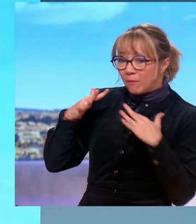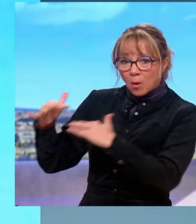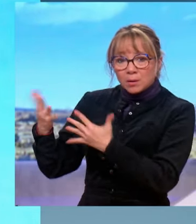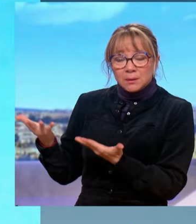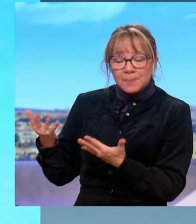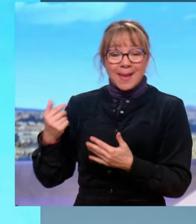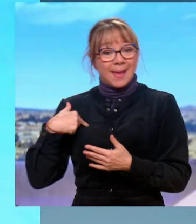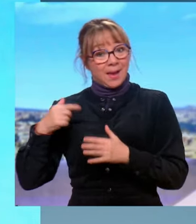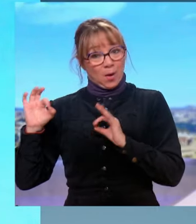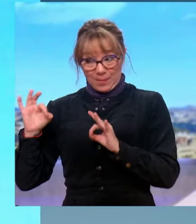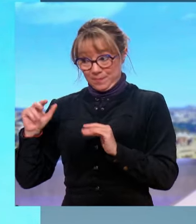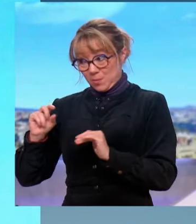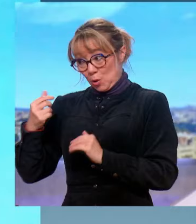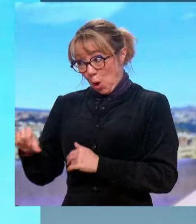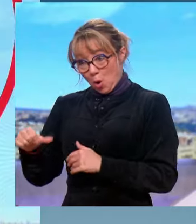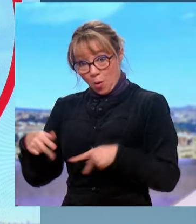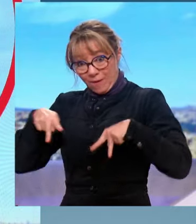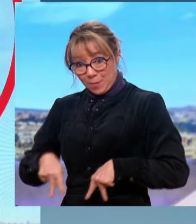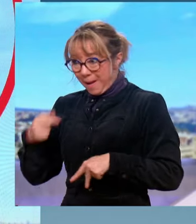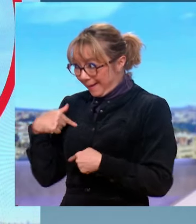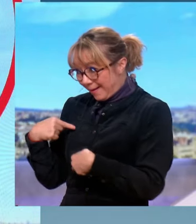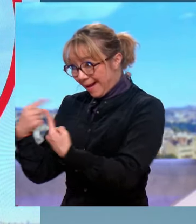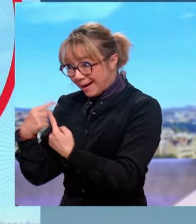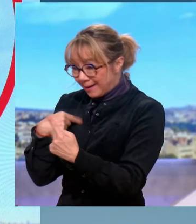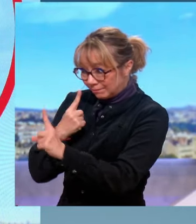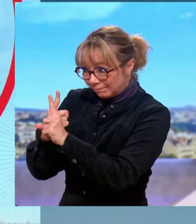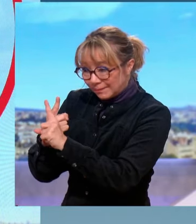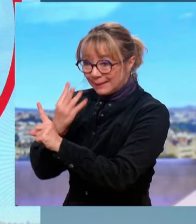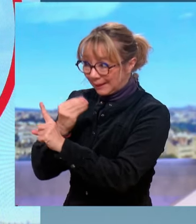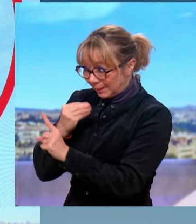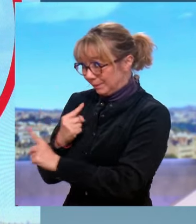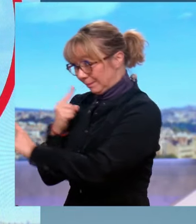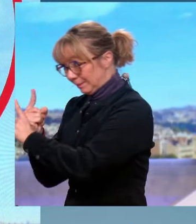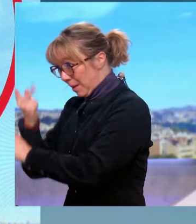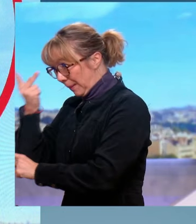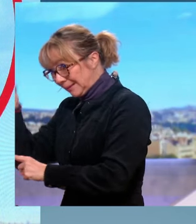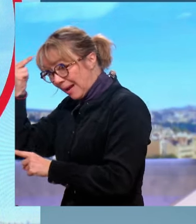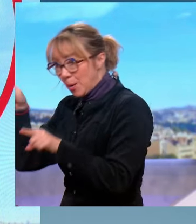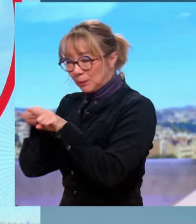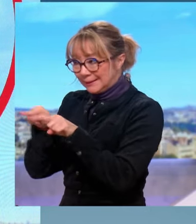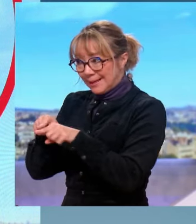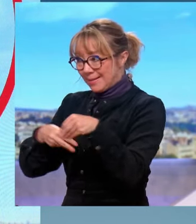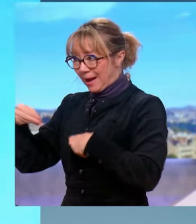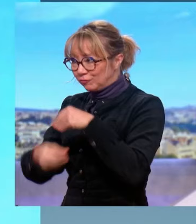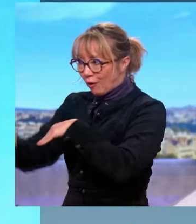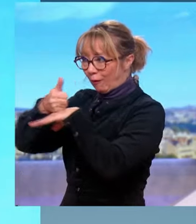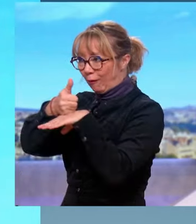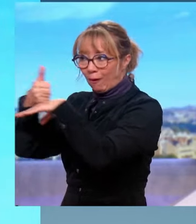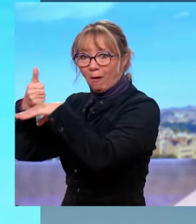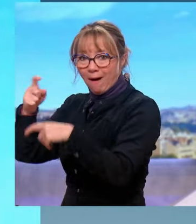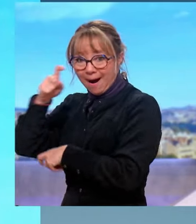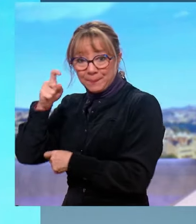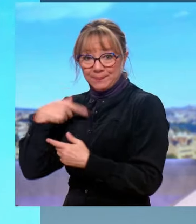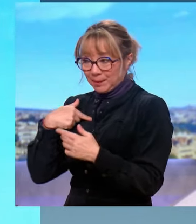occidental qui, quand il est allé au Proche-Orient, a vu les Israéliens, a vu les Palestiniens et a vu les dirigeants arabes. Et donc, tout cela, ça permet